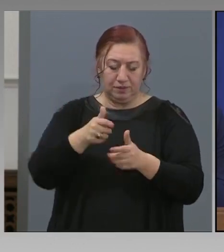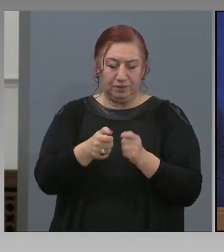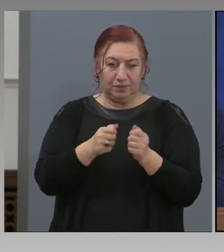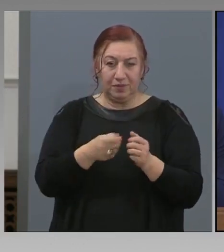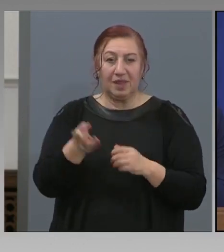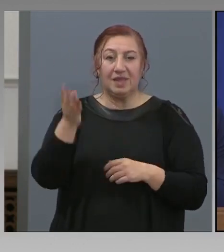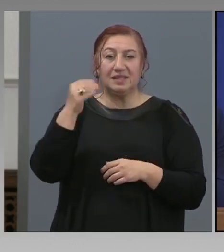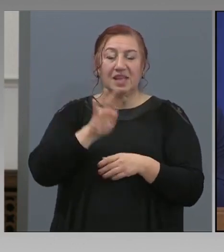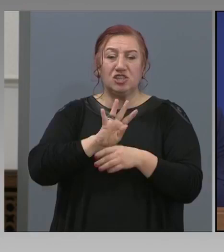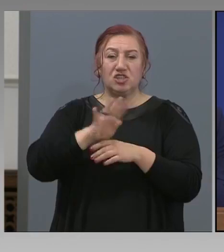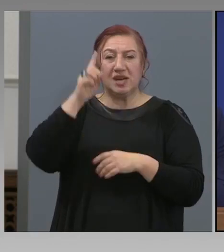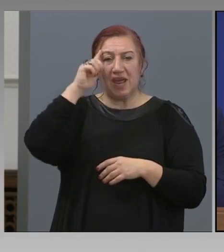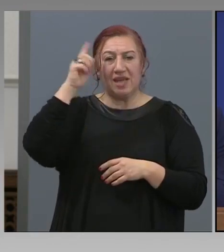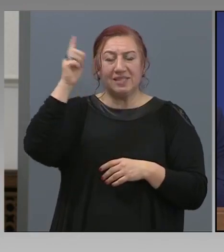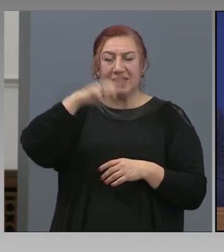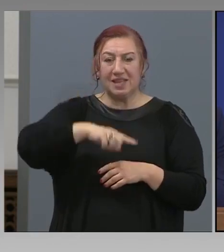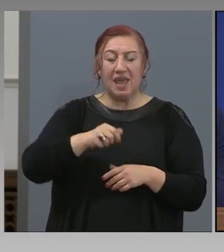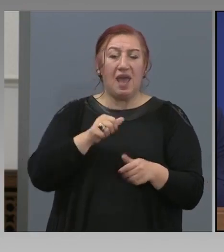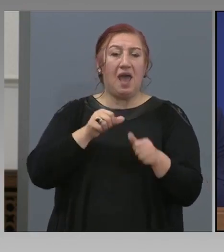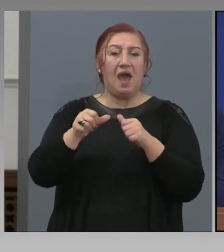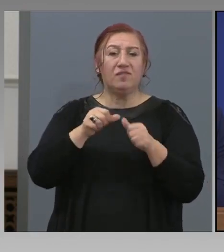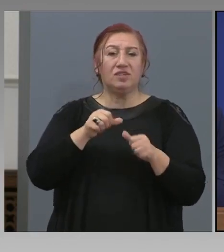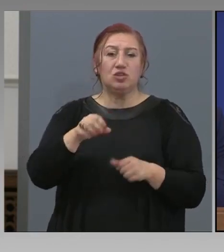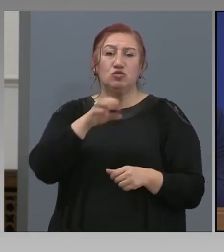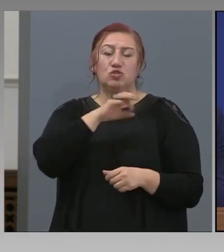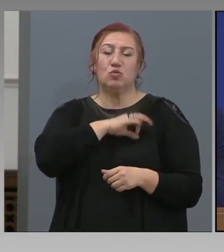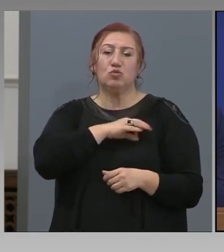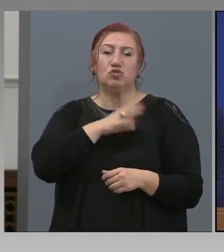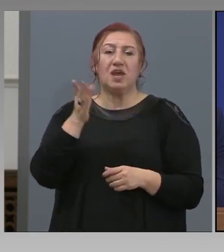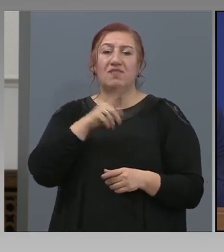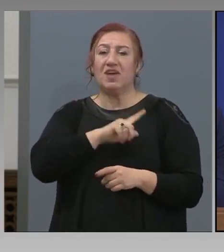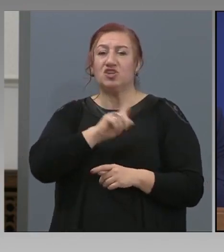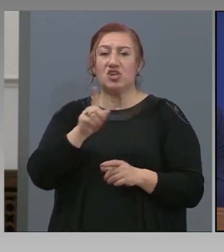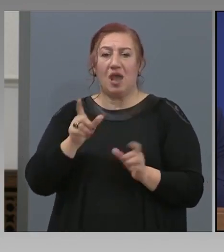след 14 дни автоматично ще получи, че вече не е в карантина.